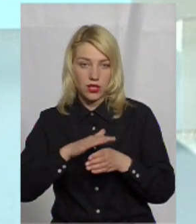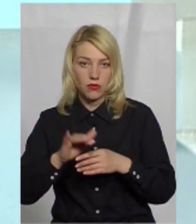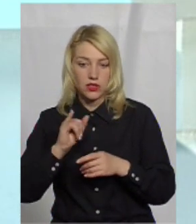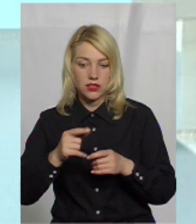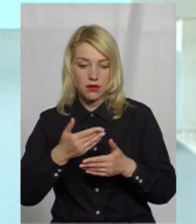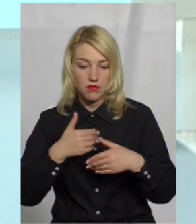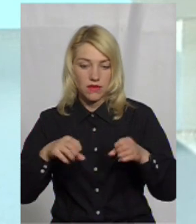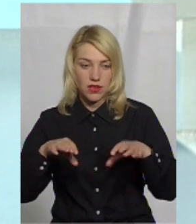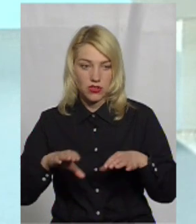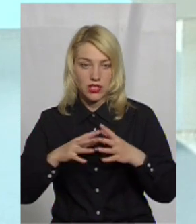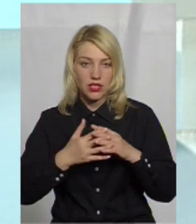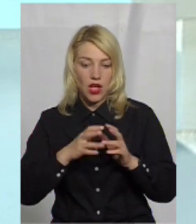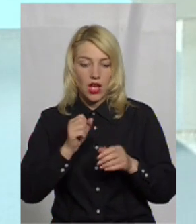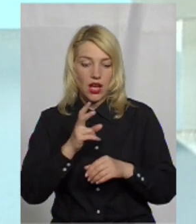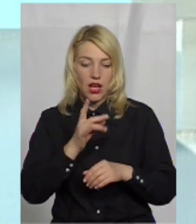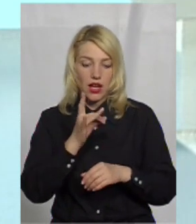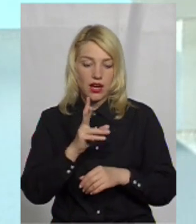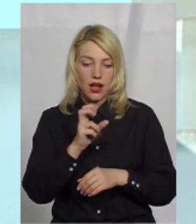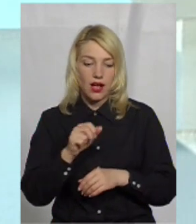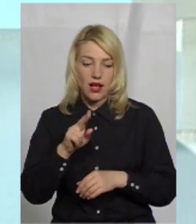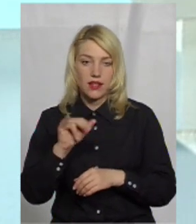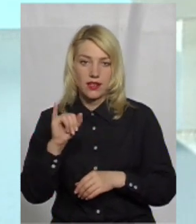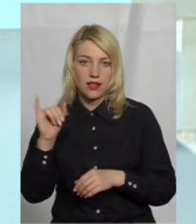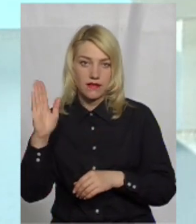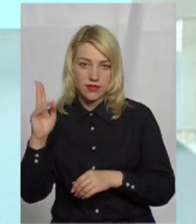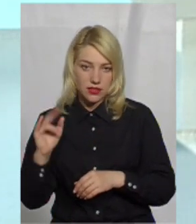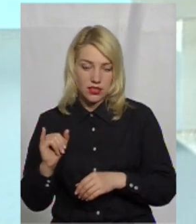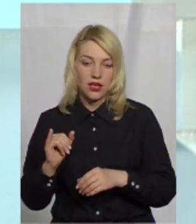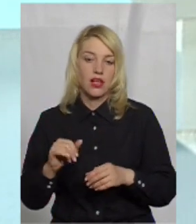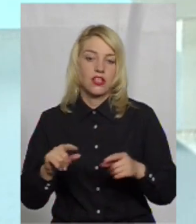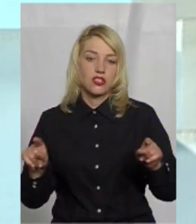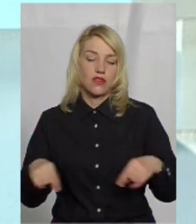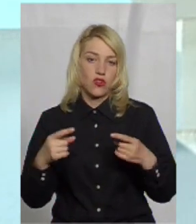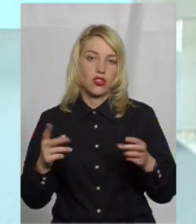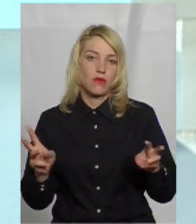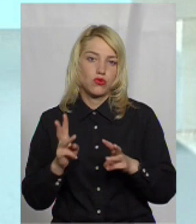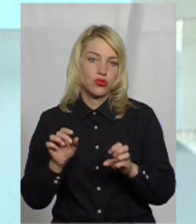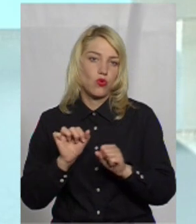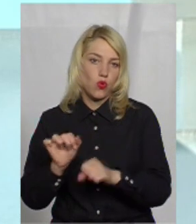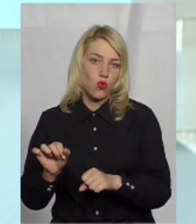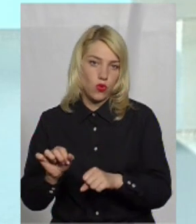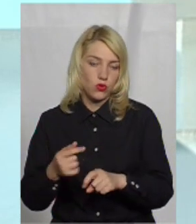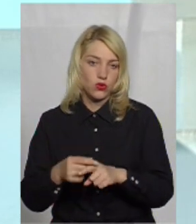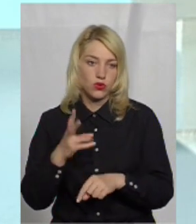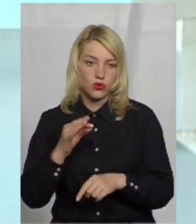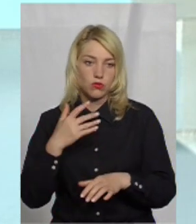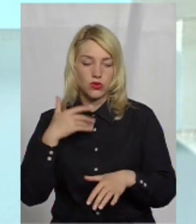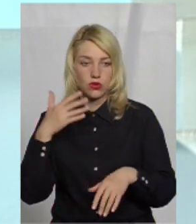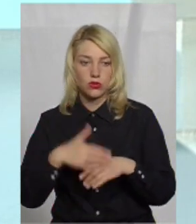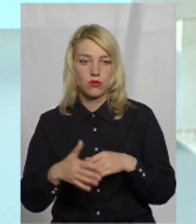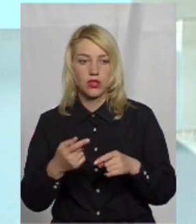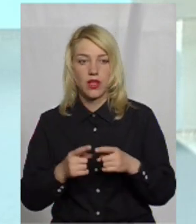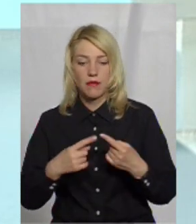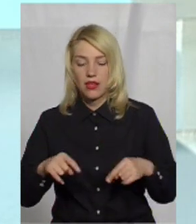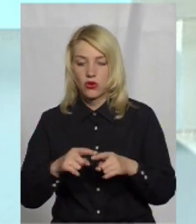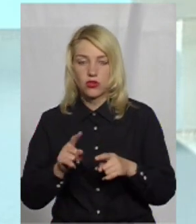вирішили в селі Аркадівці створити підрозділ місцевої пожежної охорони, але ми зрозуміли, що підрозділу місцевої пожежної